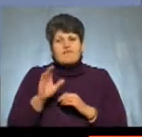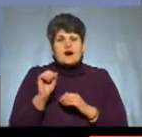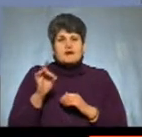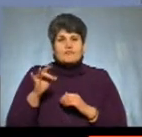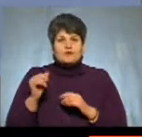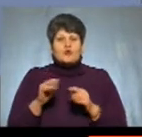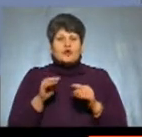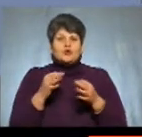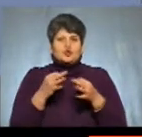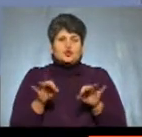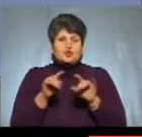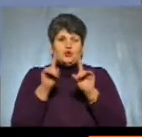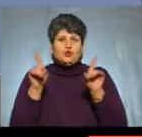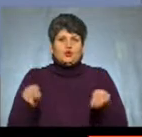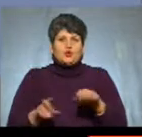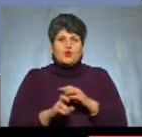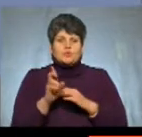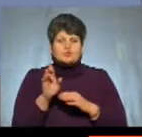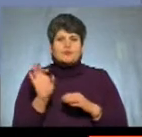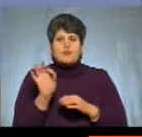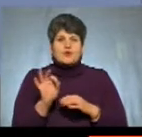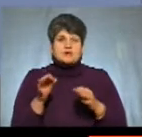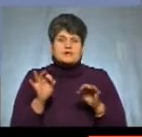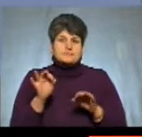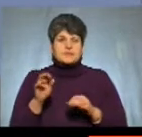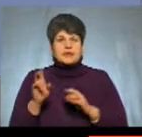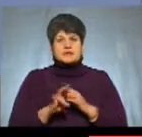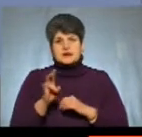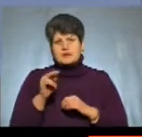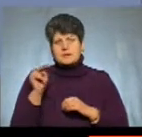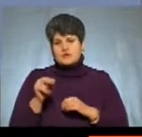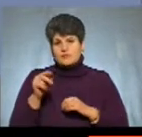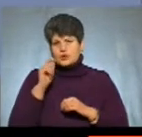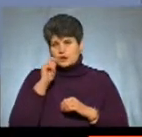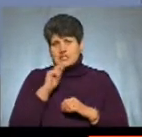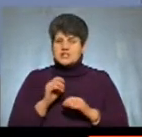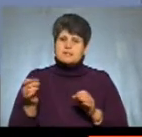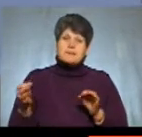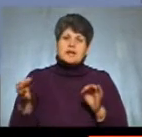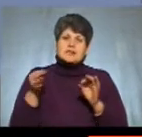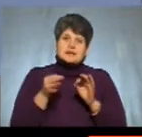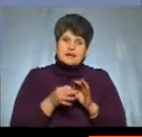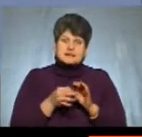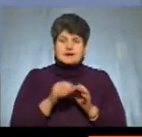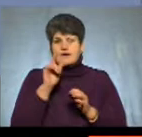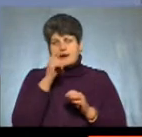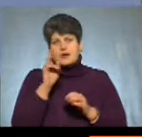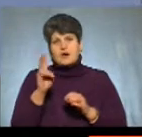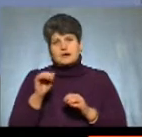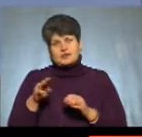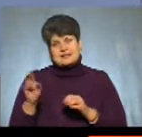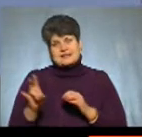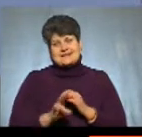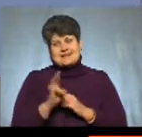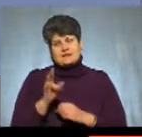Томосу про незалежність Православної Церкви України. І ще приєднається до єдиної помісної церкви Українська Греко-католицька церква.